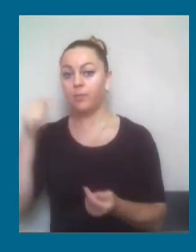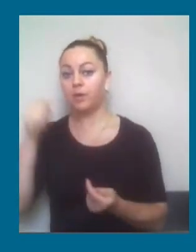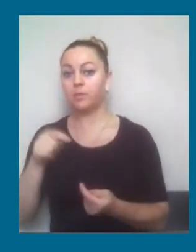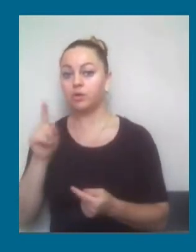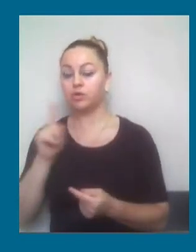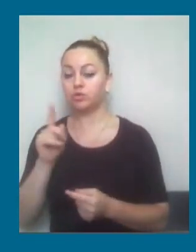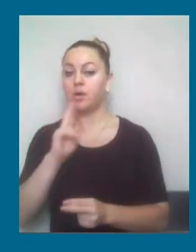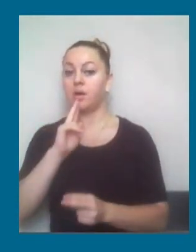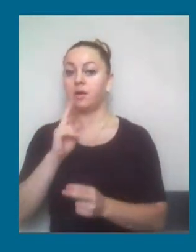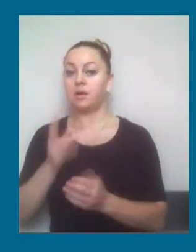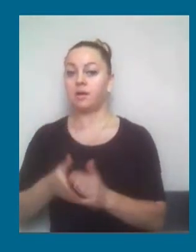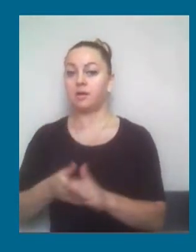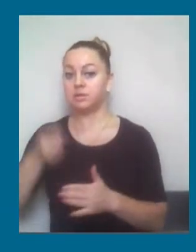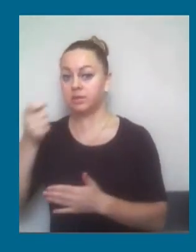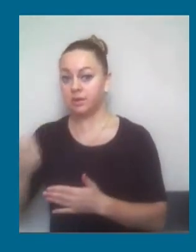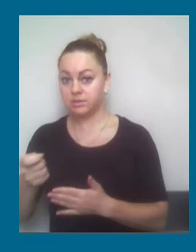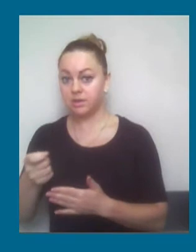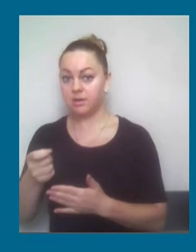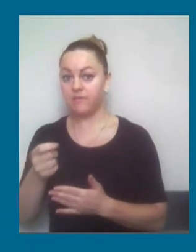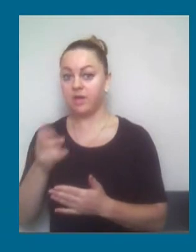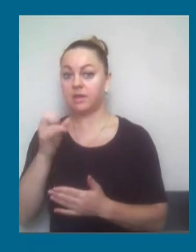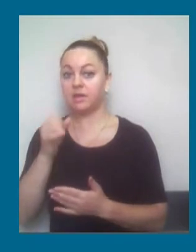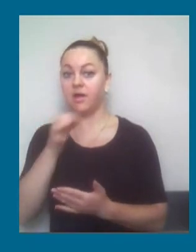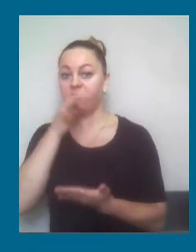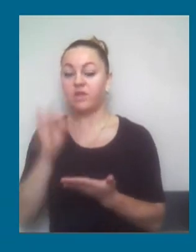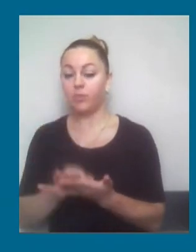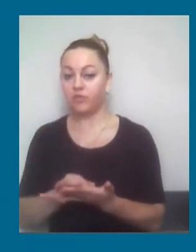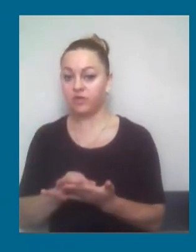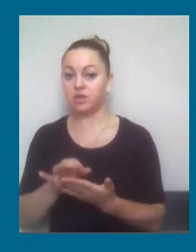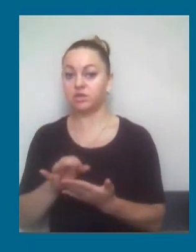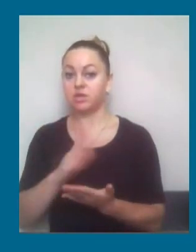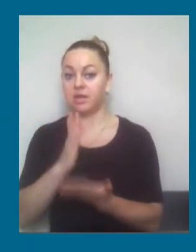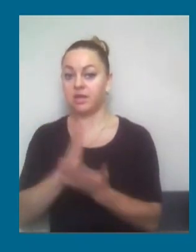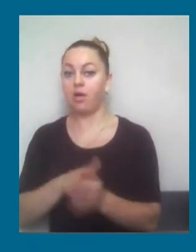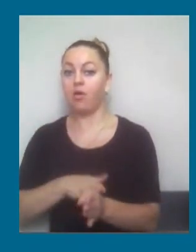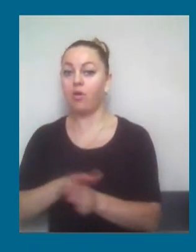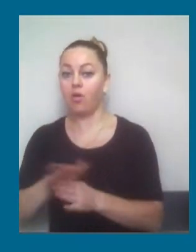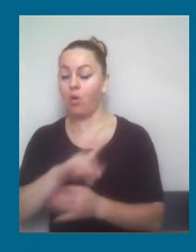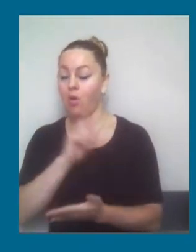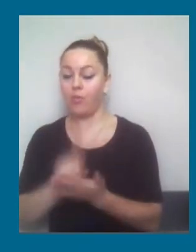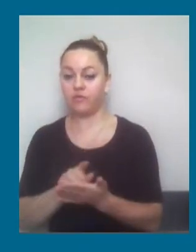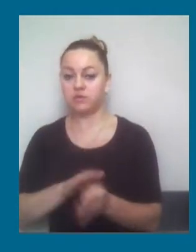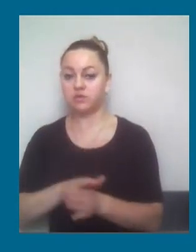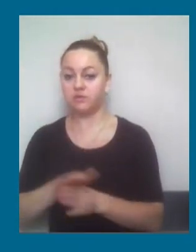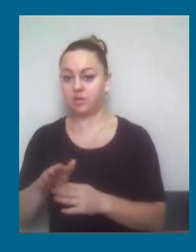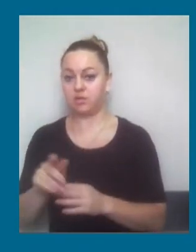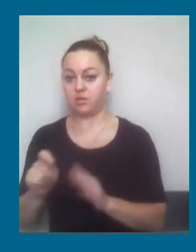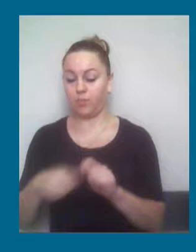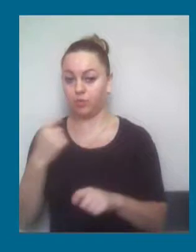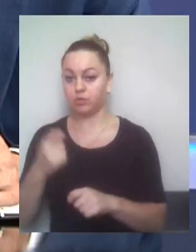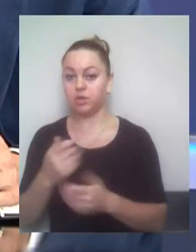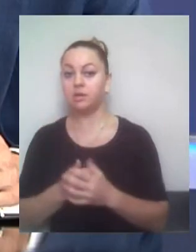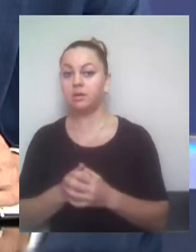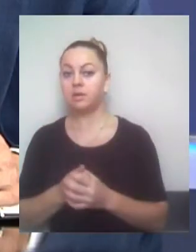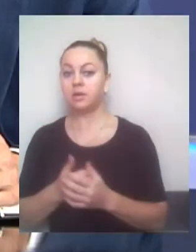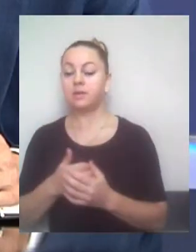покладено обов'язок довести факт порушеного права. Рішини, які виникли, має бути причина слідчих зв'язок